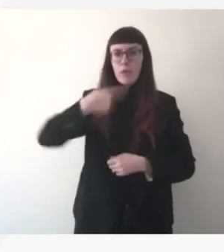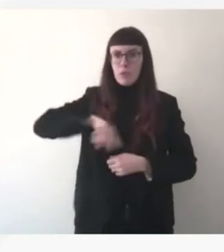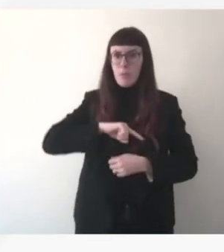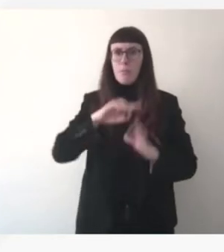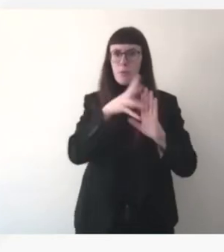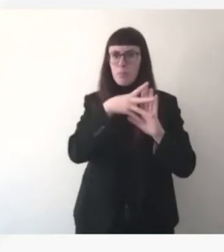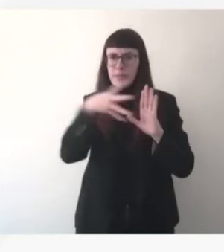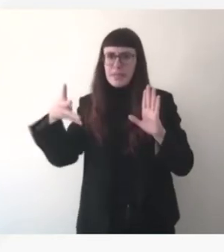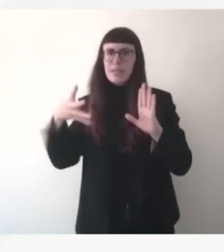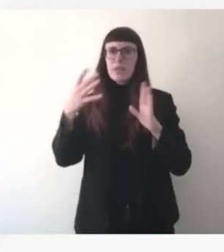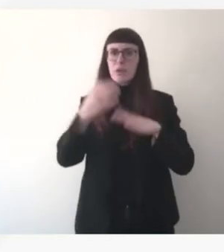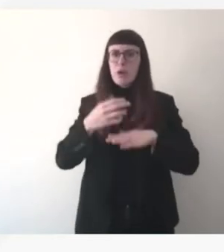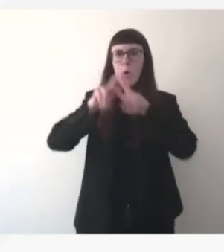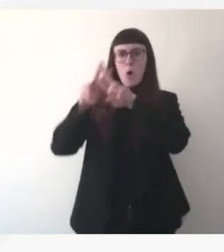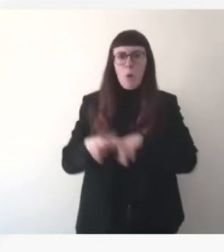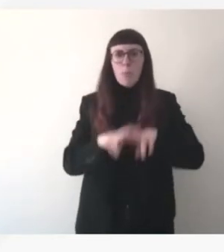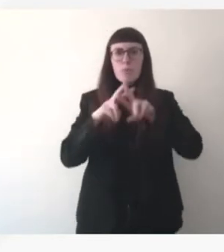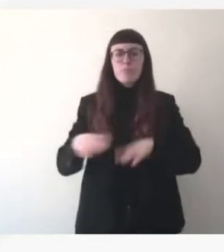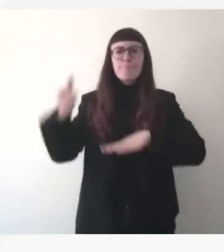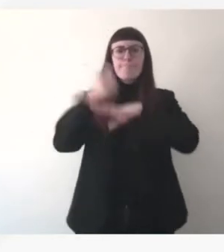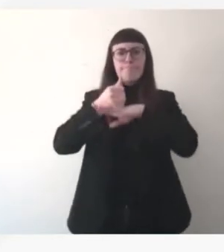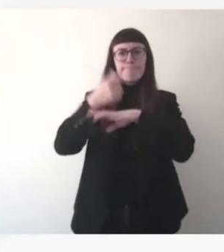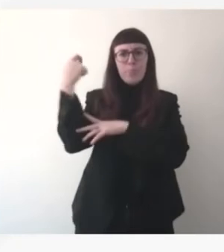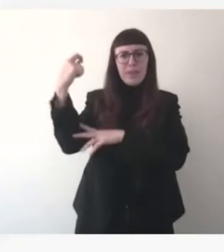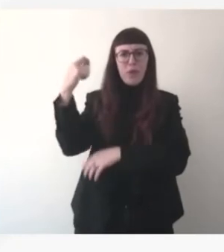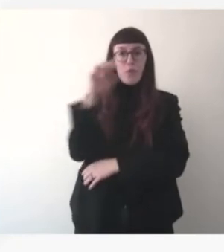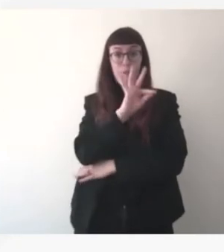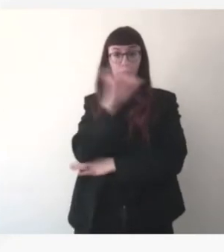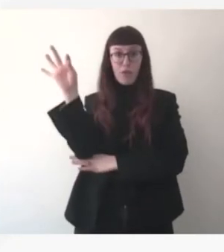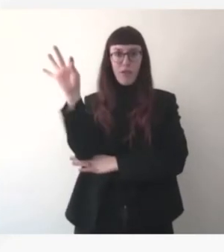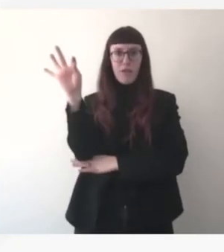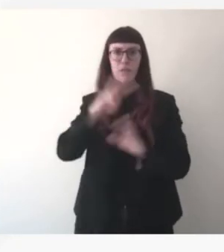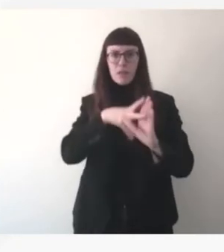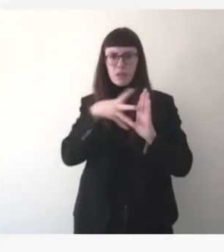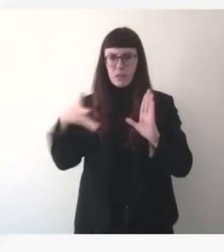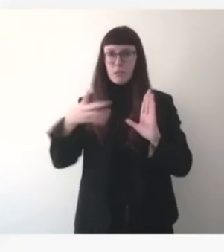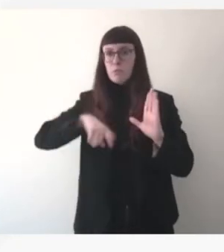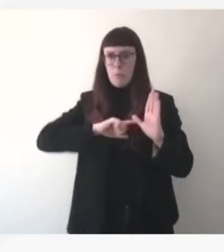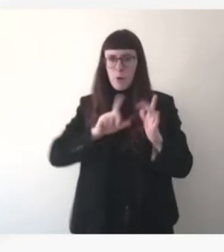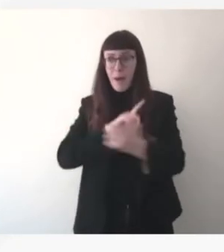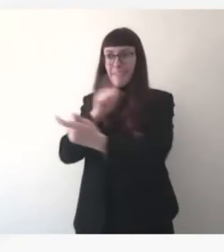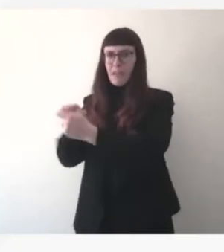ceci a du reste été souligné et salué, la réactivité par l'ensemble des